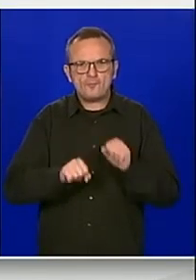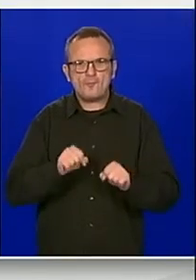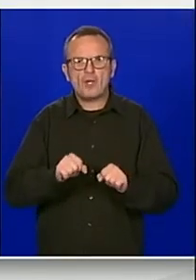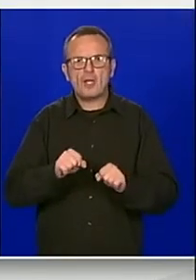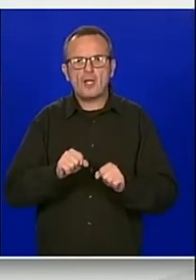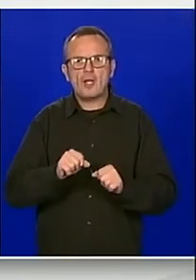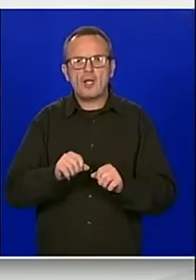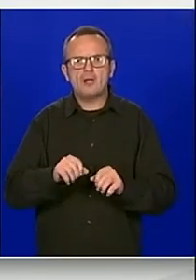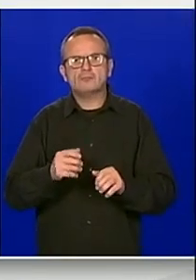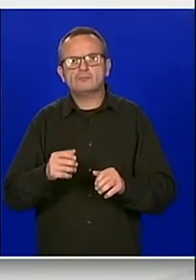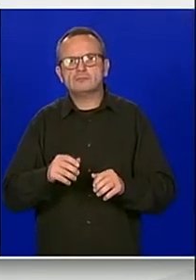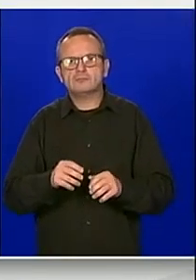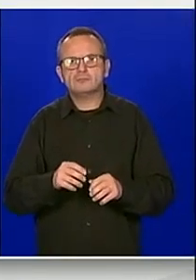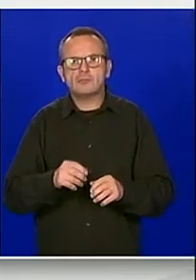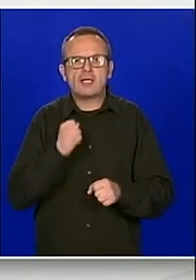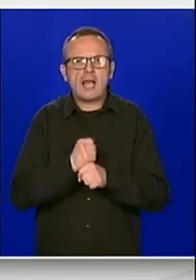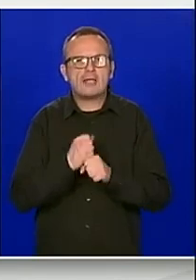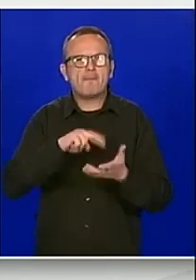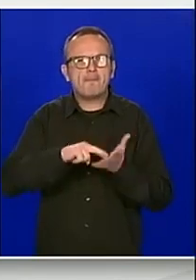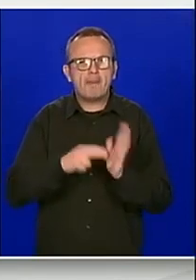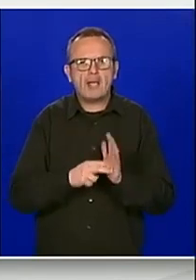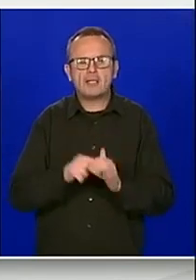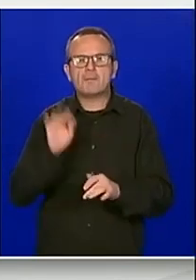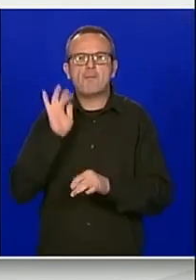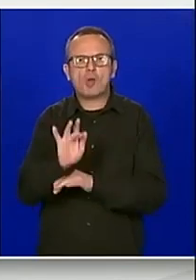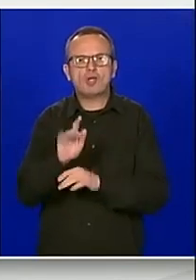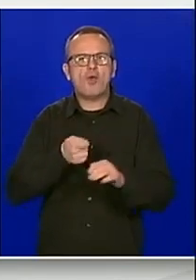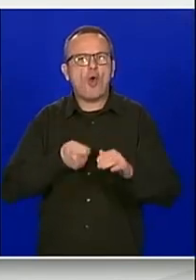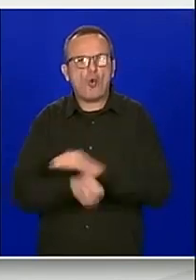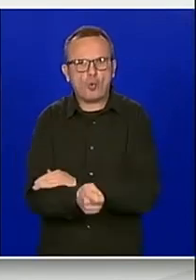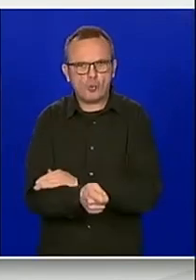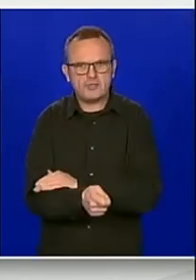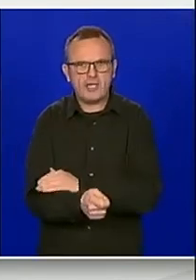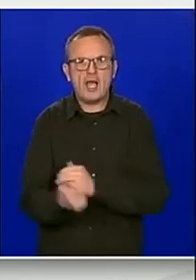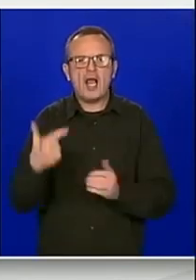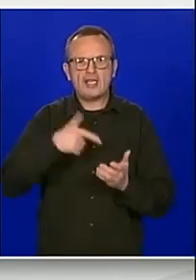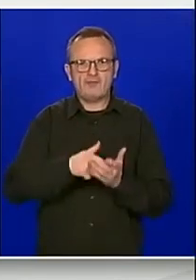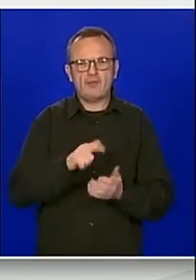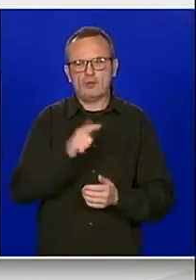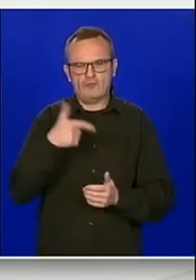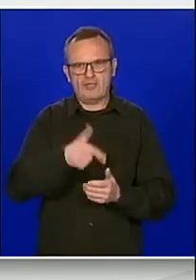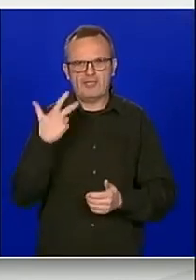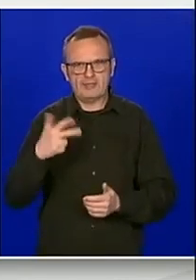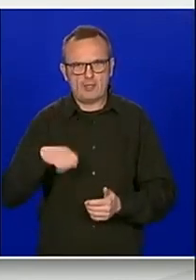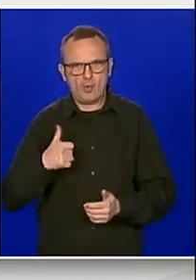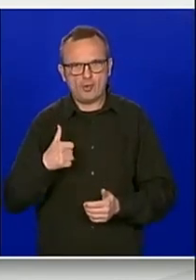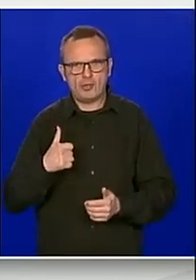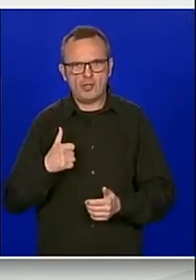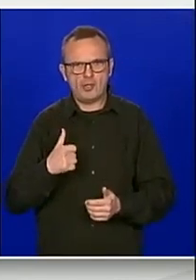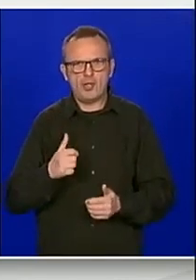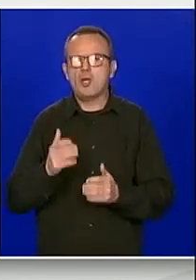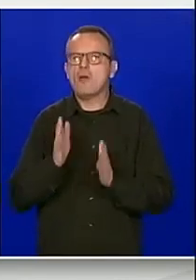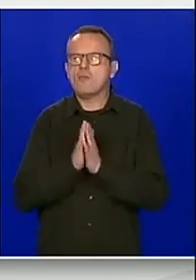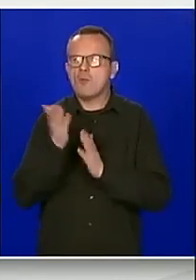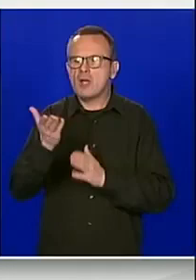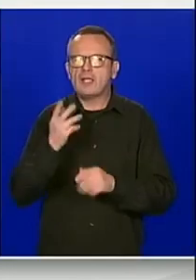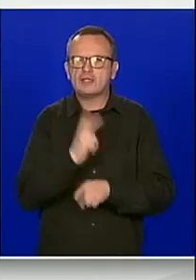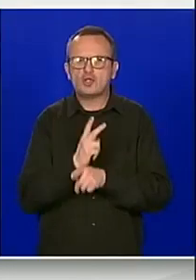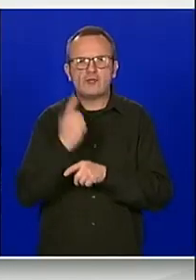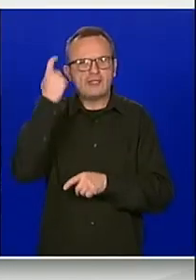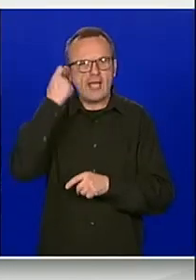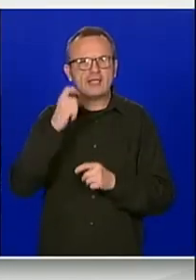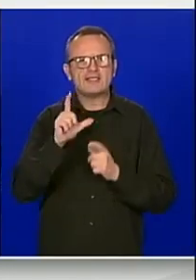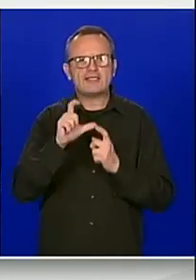strategije za spriječavanje korupcije razdoblje 21.30. molim održavnog tajnika Salapića da nas izvijesti, izvolite.